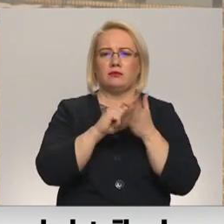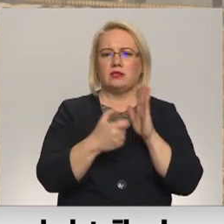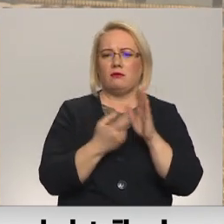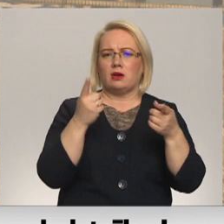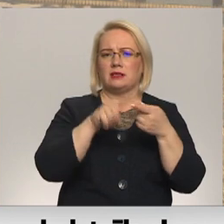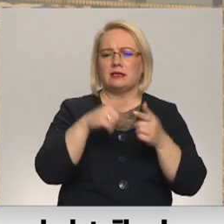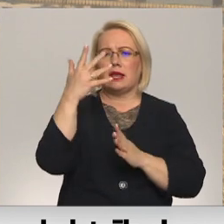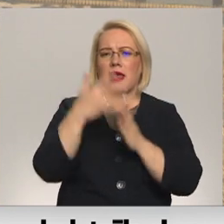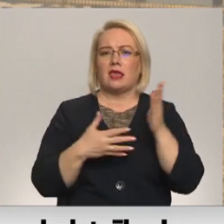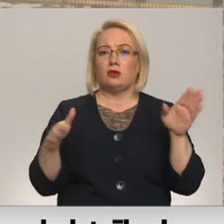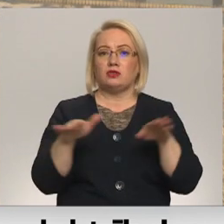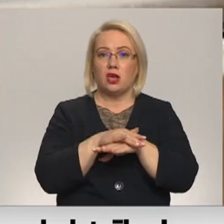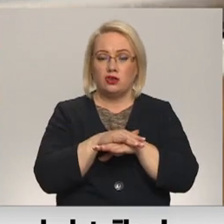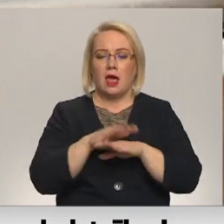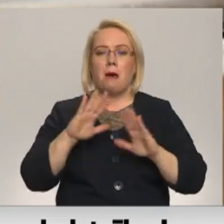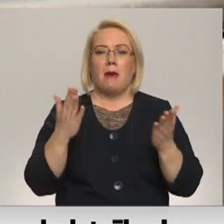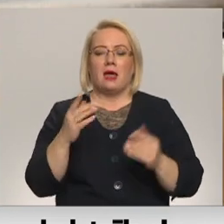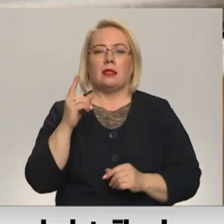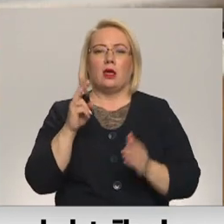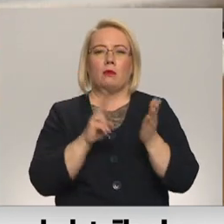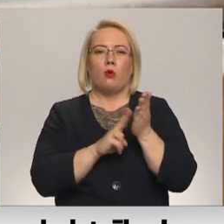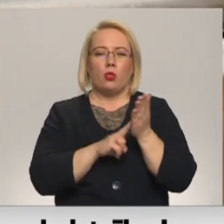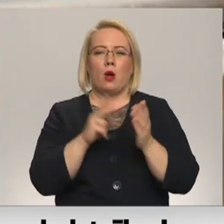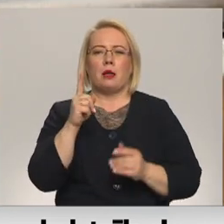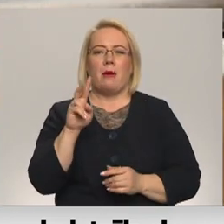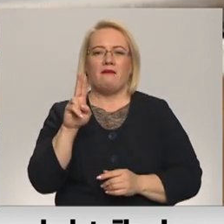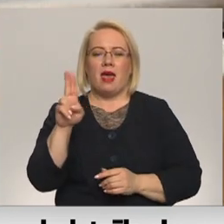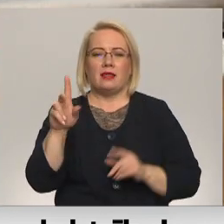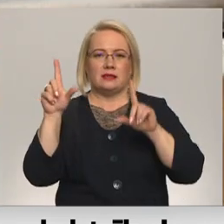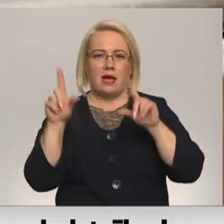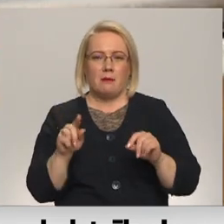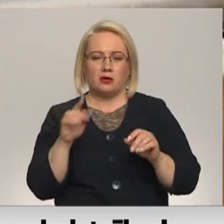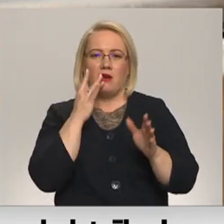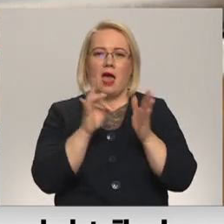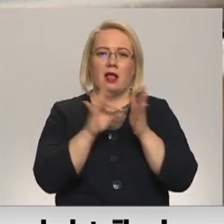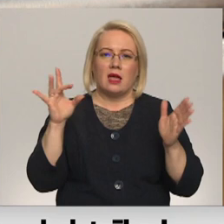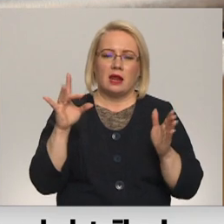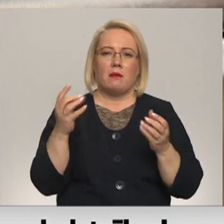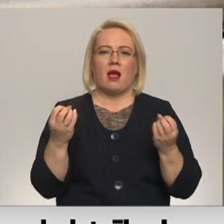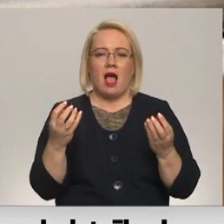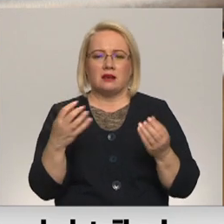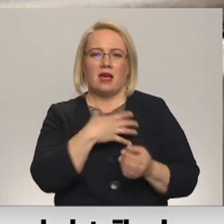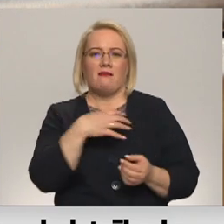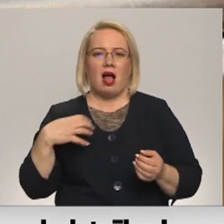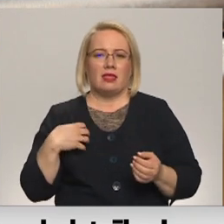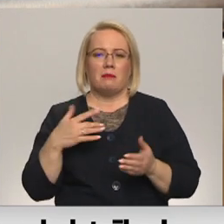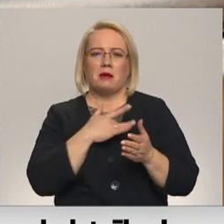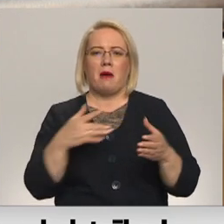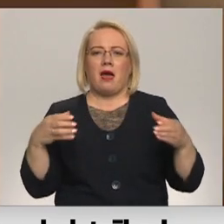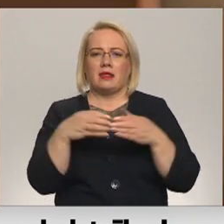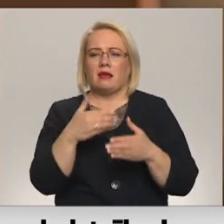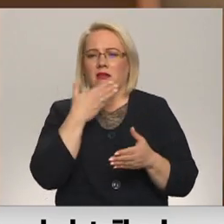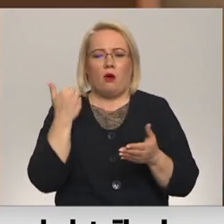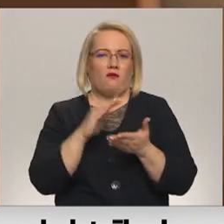rēķinu sekšanai. Tikmēr par PVN samazināšanu elektrībai un gādzē valdības partijas nav vienojušās. Ekonomists Dājens